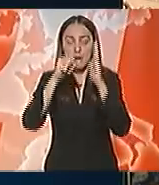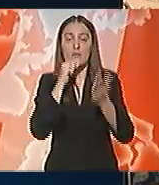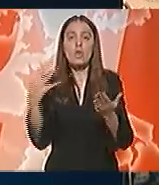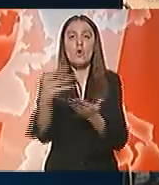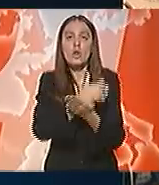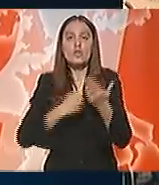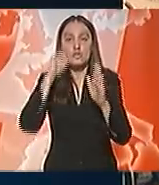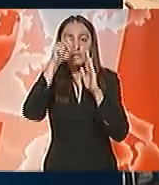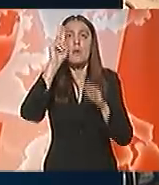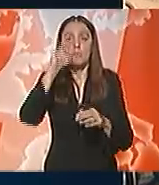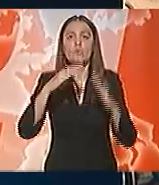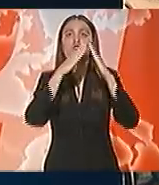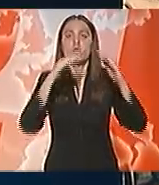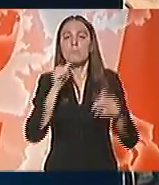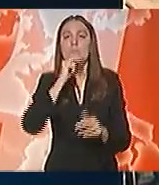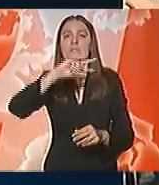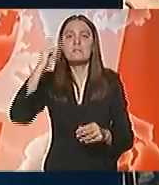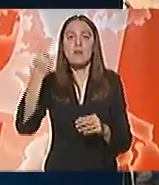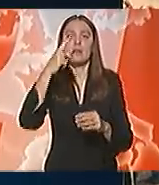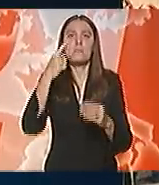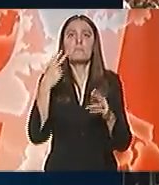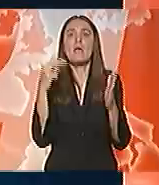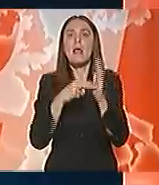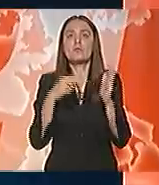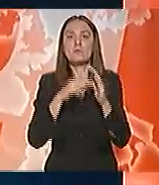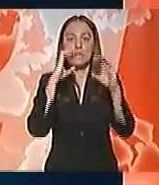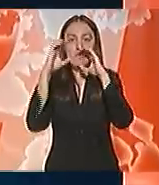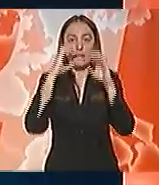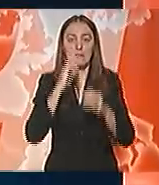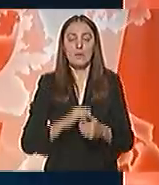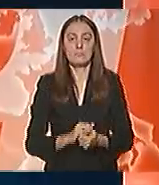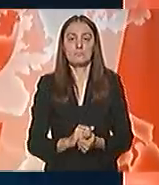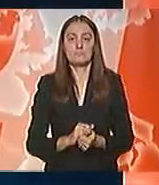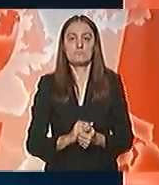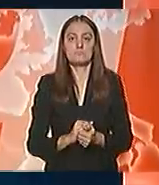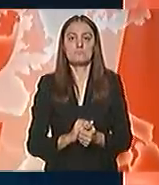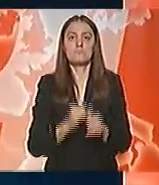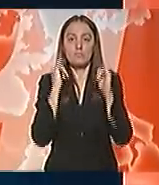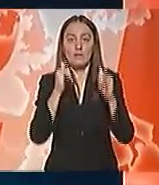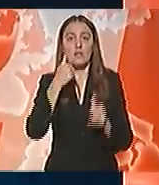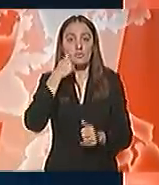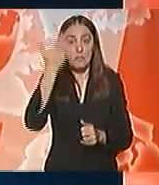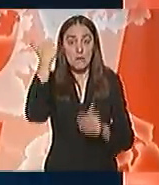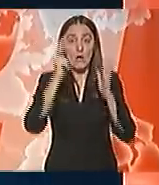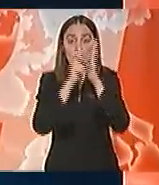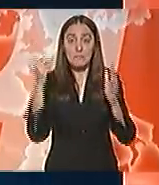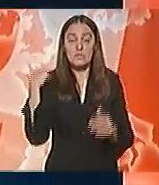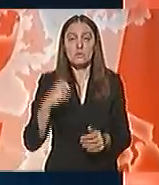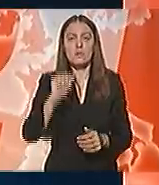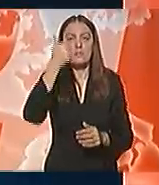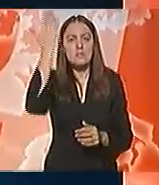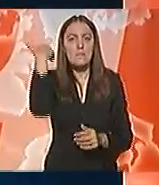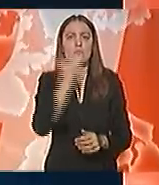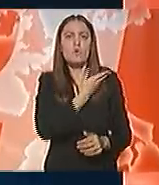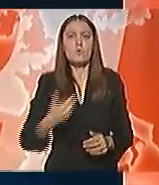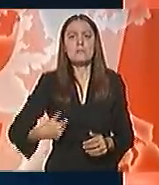snimka omogućiti svim domaćim i stranim elektronskim medijima. Na današnji dan pre 18 godina jedinice bivše